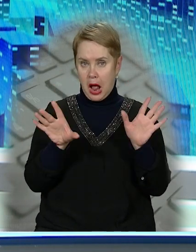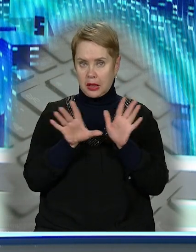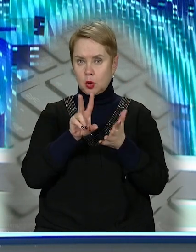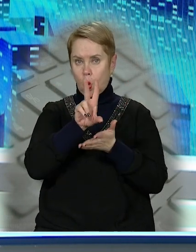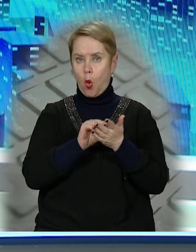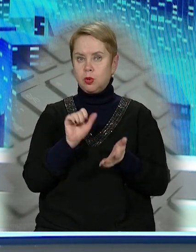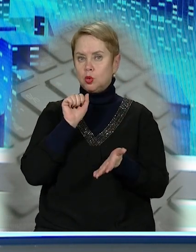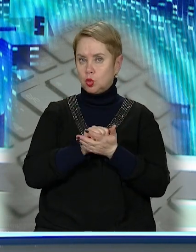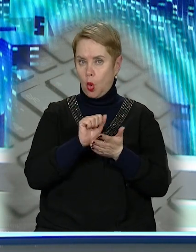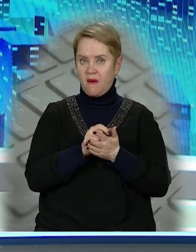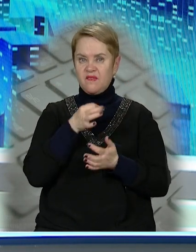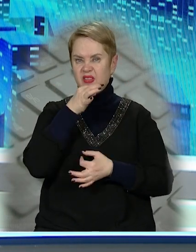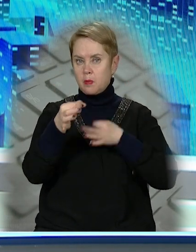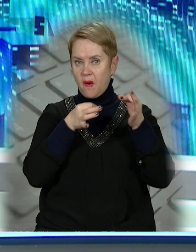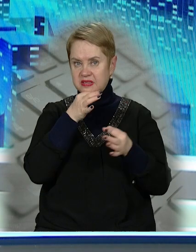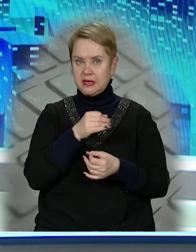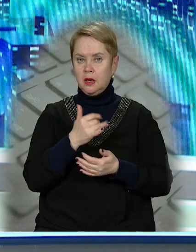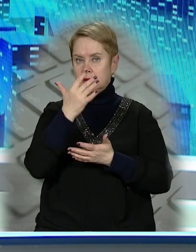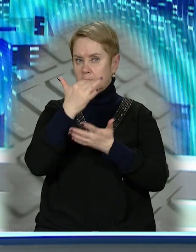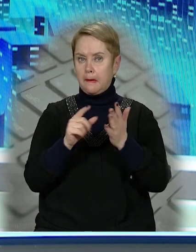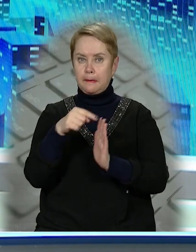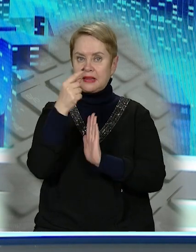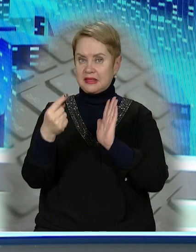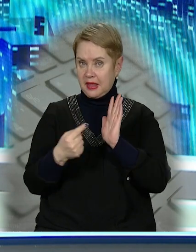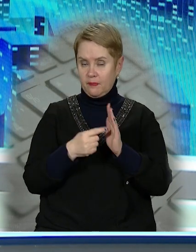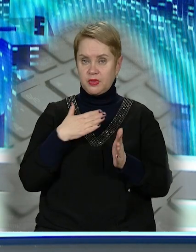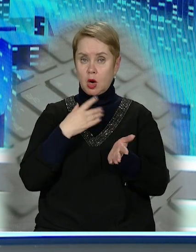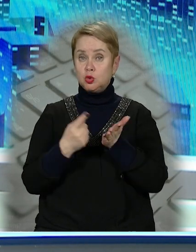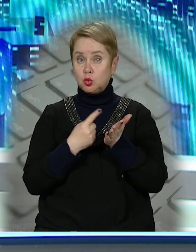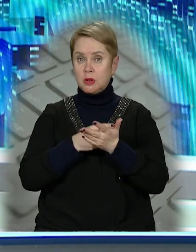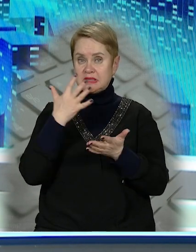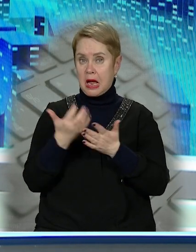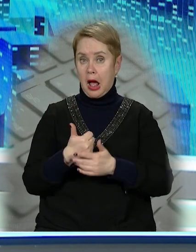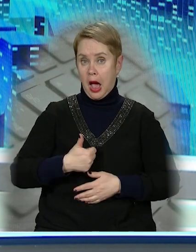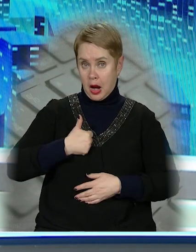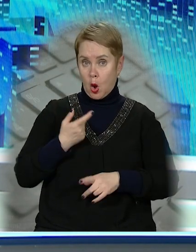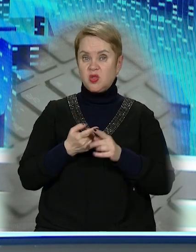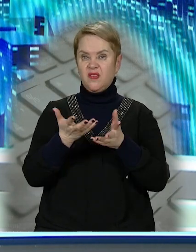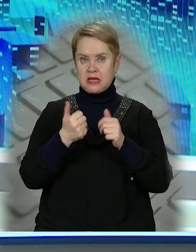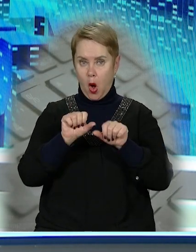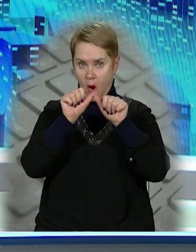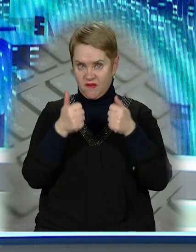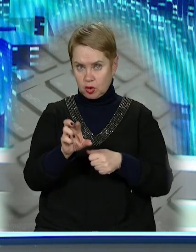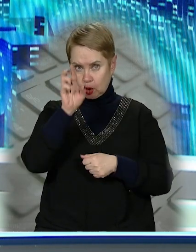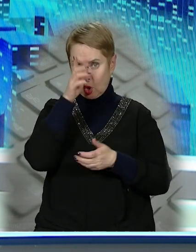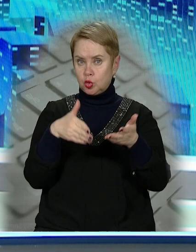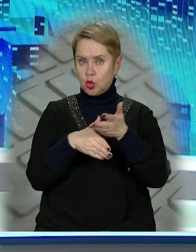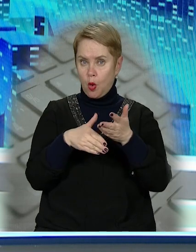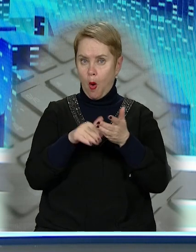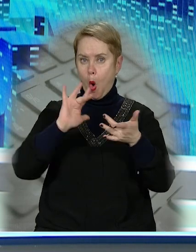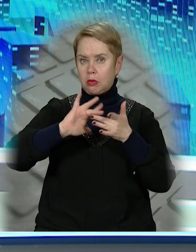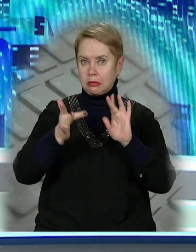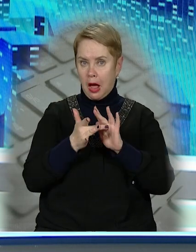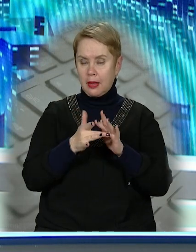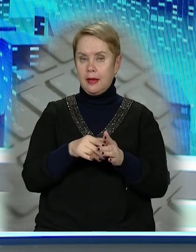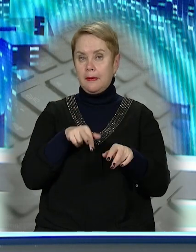електронні копії документів і відповісти на цілу купу питань. Наші журналісти знайшли героїню, що взялася оформляти державну допомогу